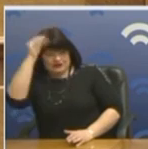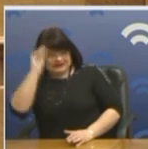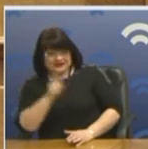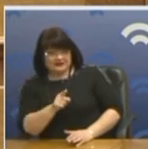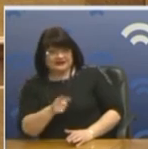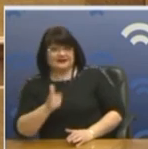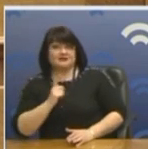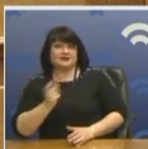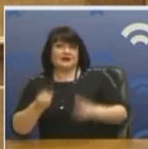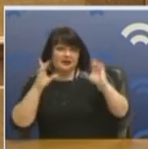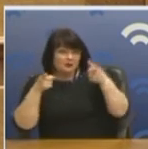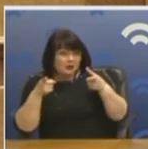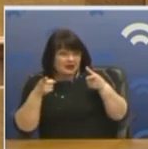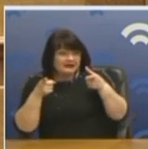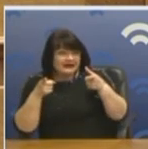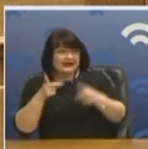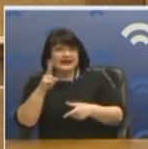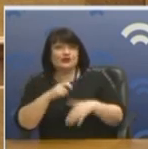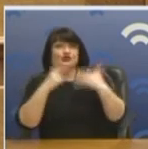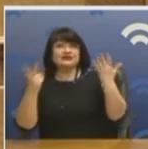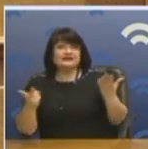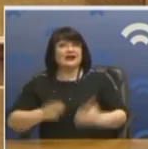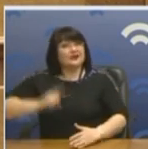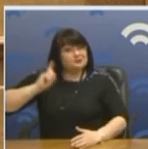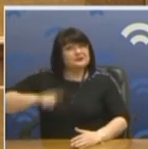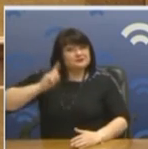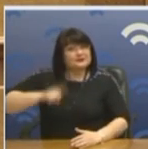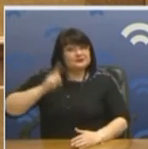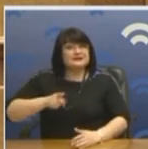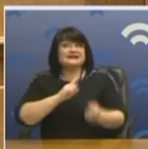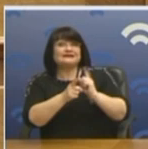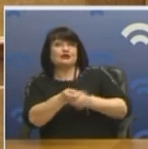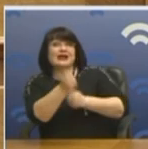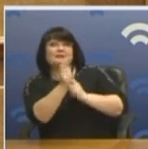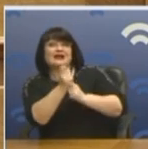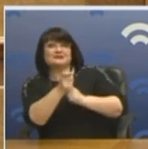από τη Νέα Δημοκρατία ποτέ αυτό. 27 παραβάσεις συμφωνίας στον Περισπότη στις τελευταίες τέσσερις μήνες.